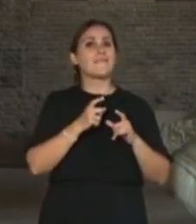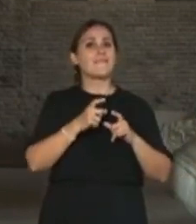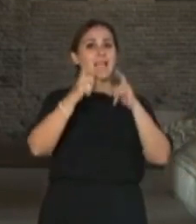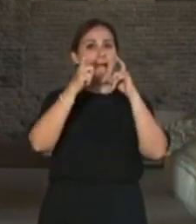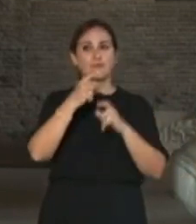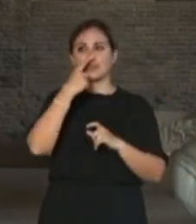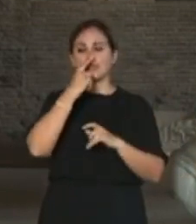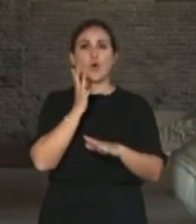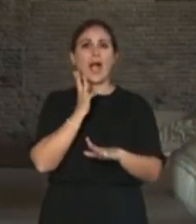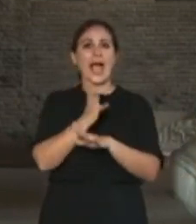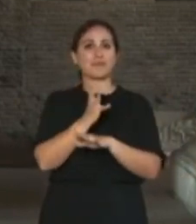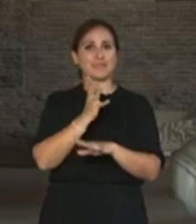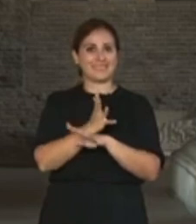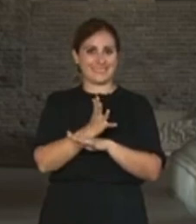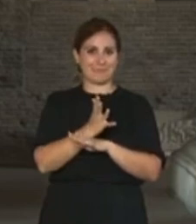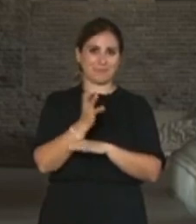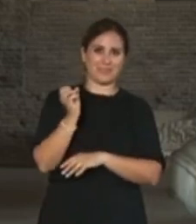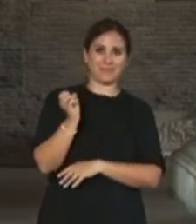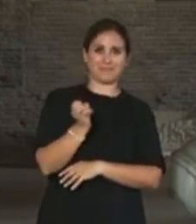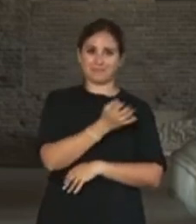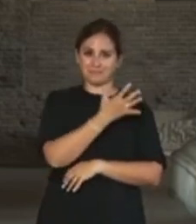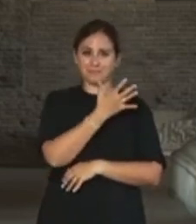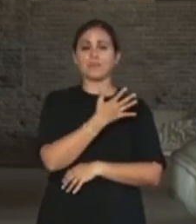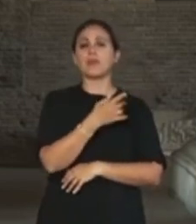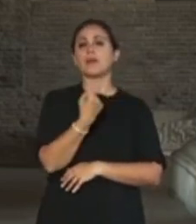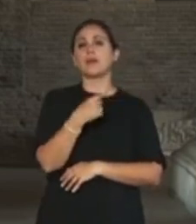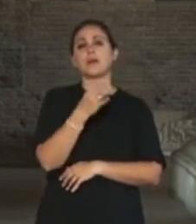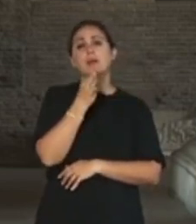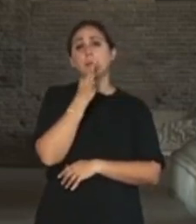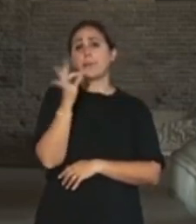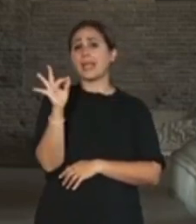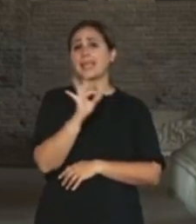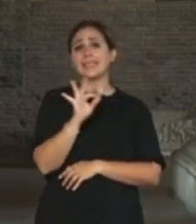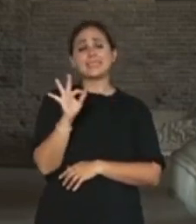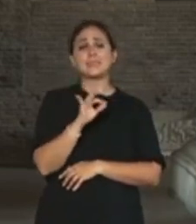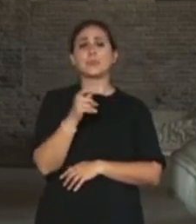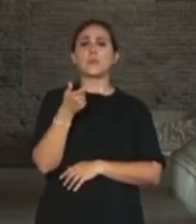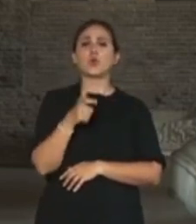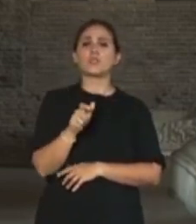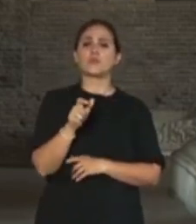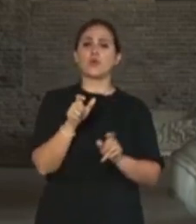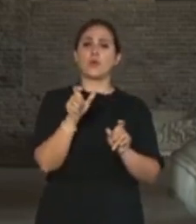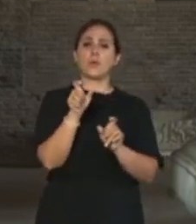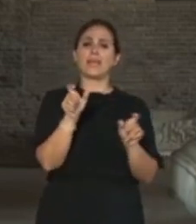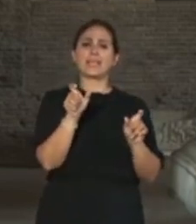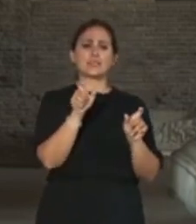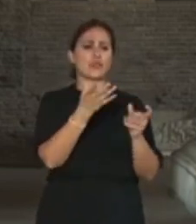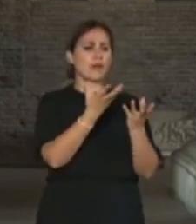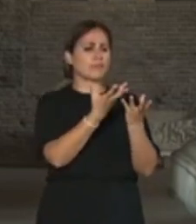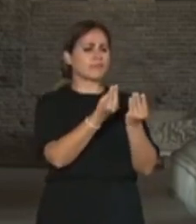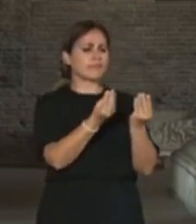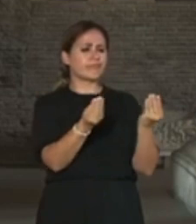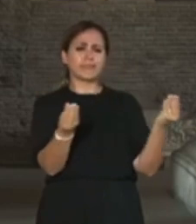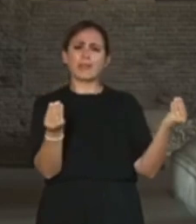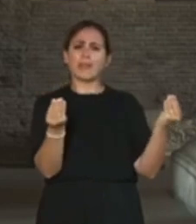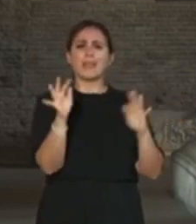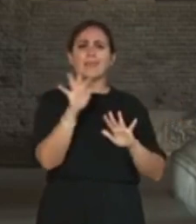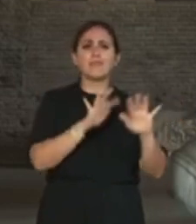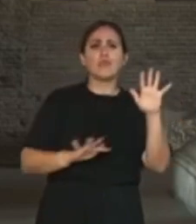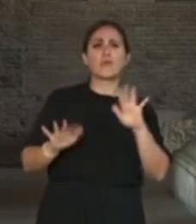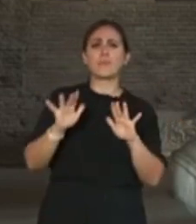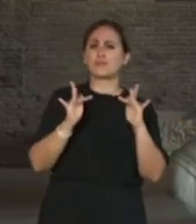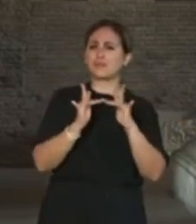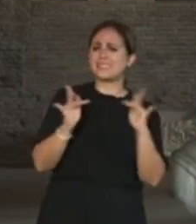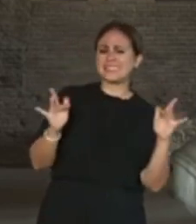una bellissima cosa perché appunto le persone che non trovano informazioni sui siti